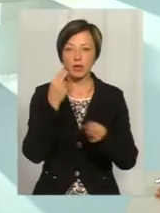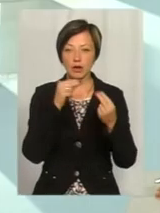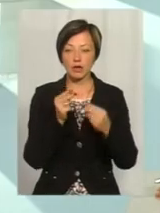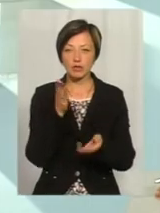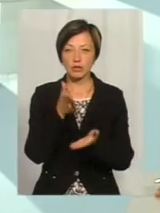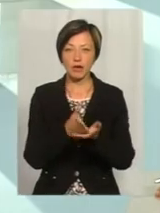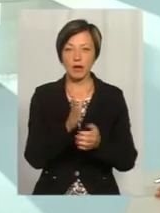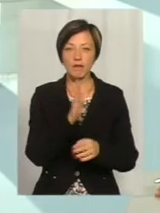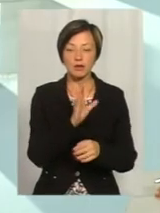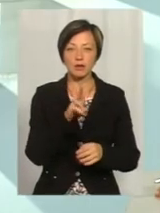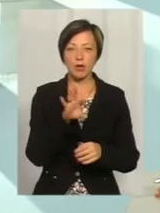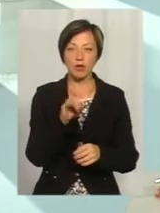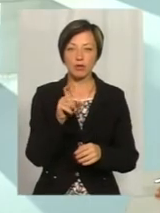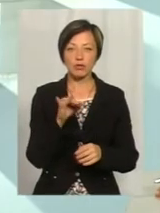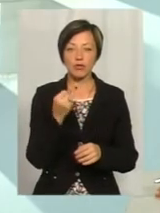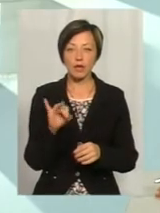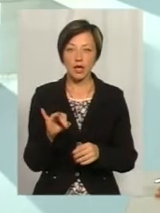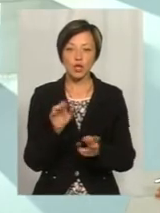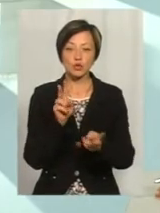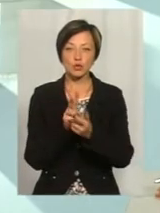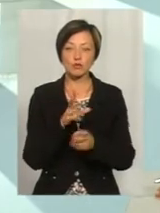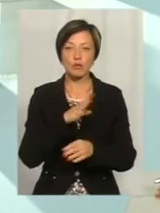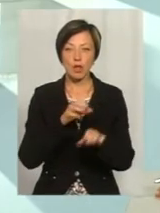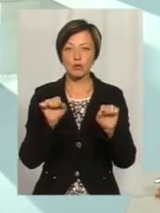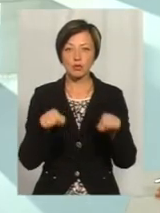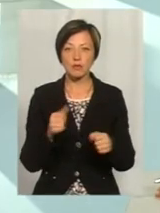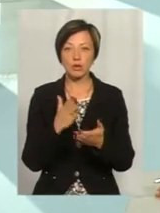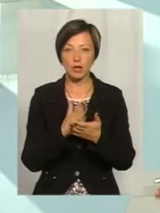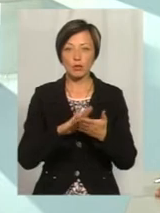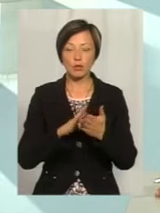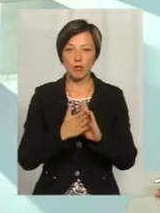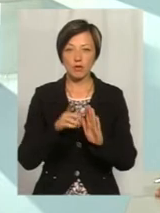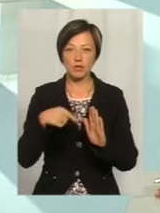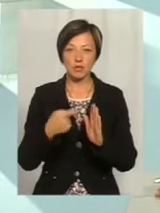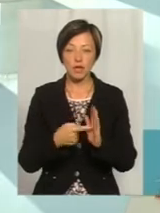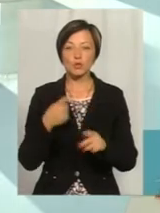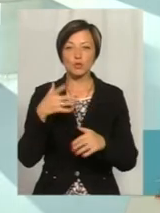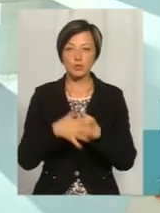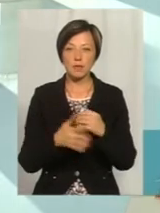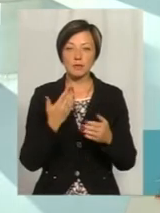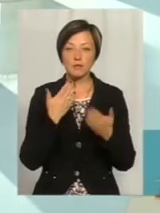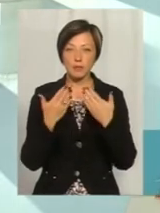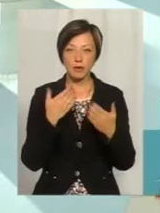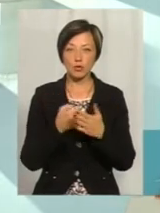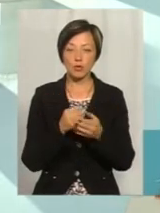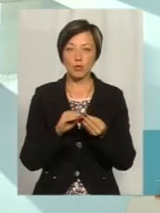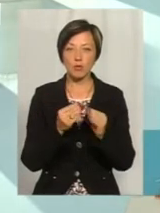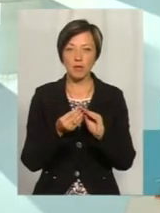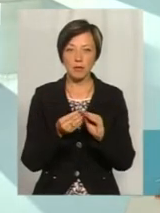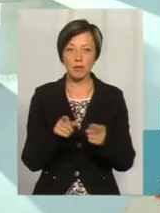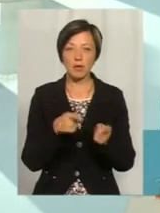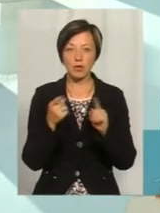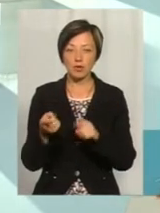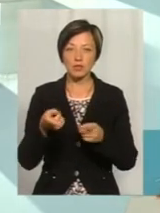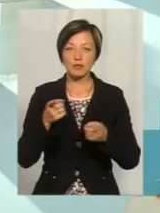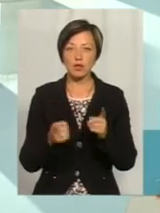Вадиму Лозовому, але... Але оскільки зустріч була, можливо, вже є якісь домовлення? Він з розумінням до цього поставився, взагалі до проблем переходу, тому числі,